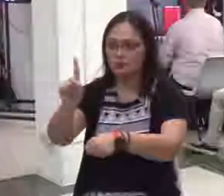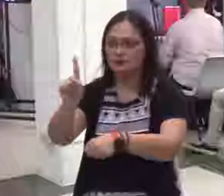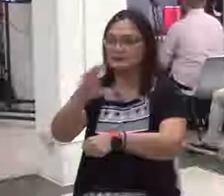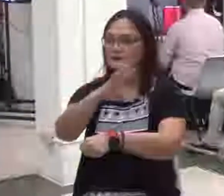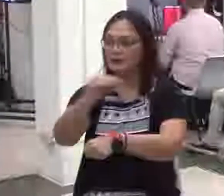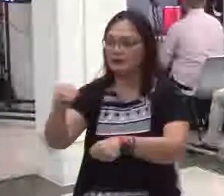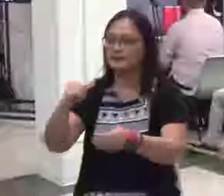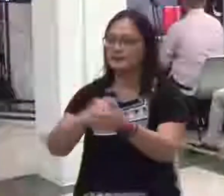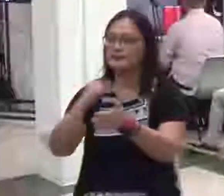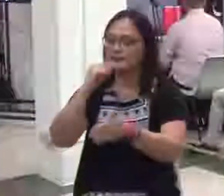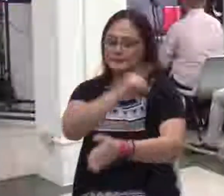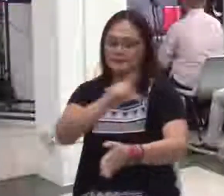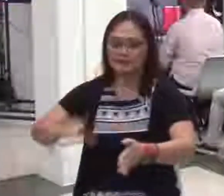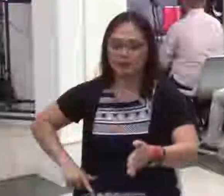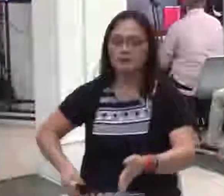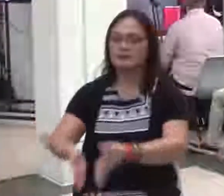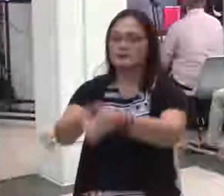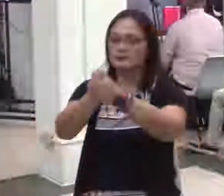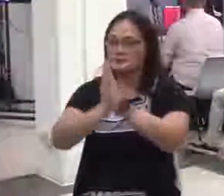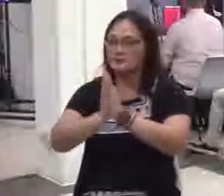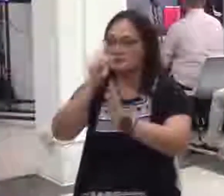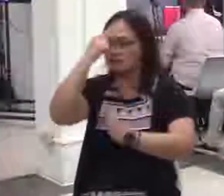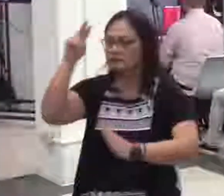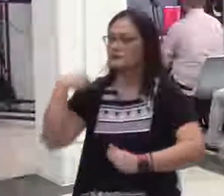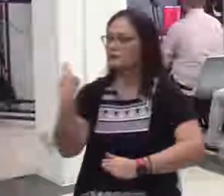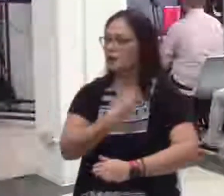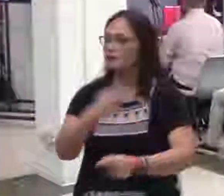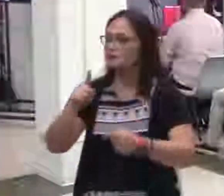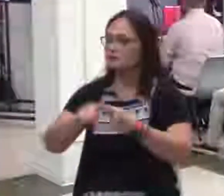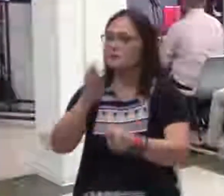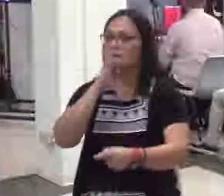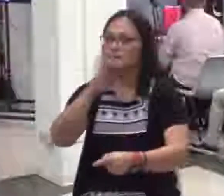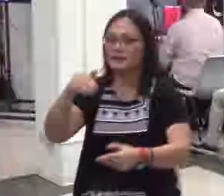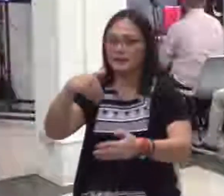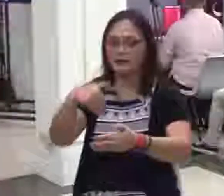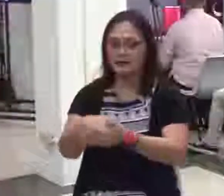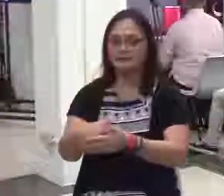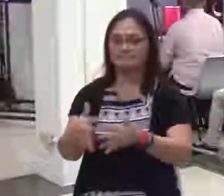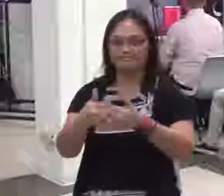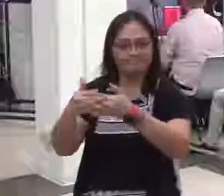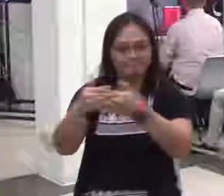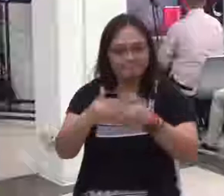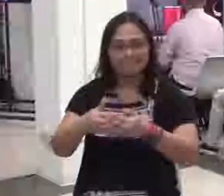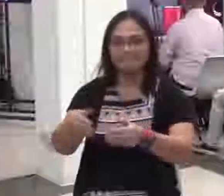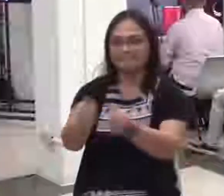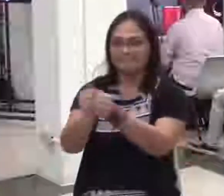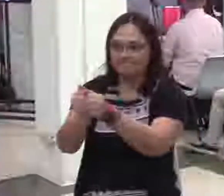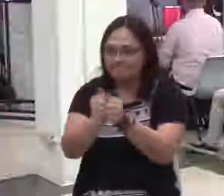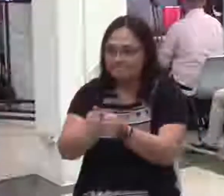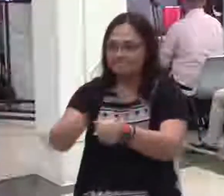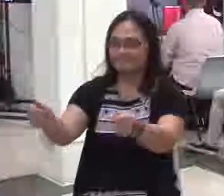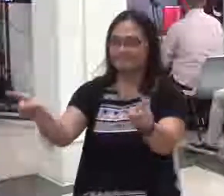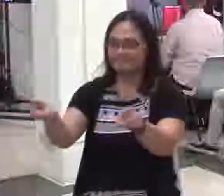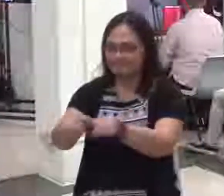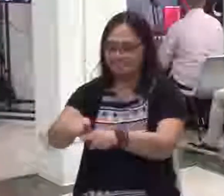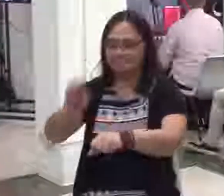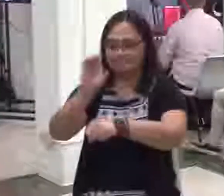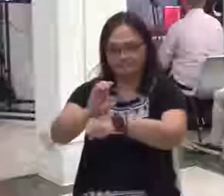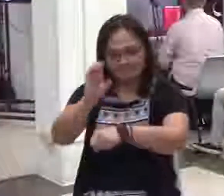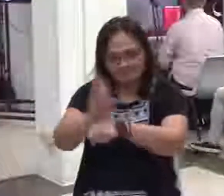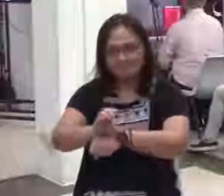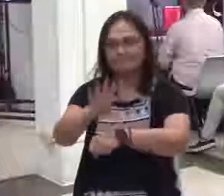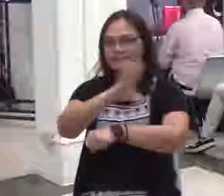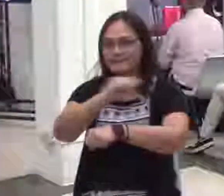was the Lord's prayer for us to be in this together as an ecclesia and